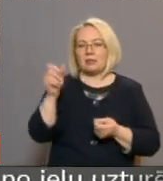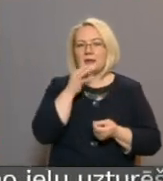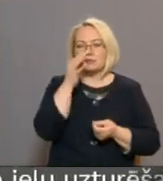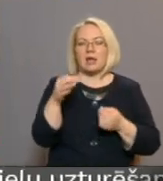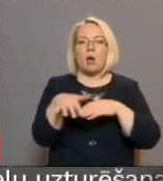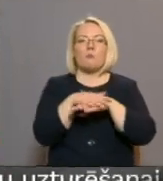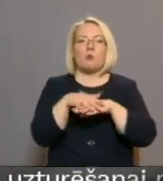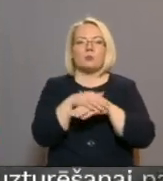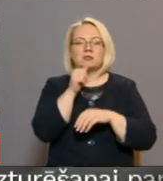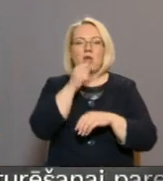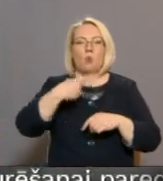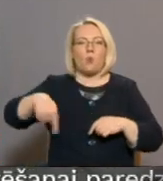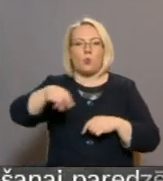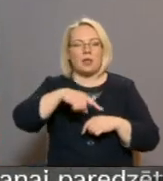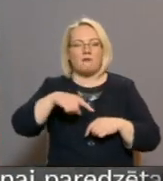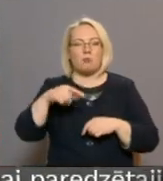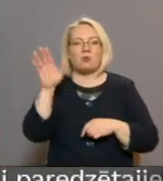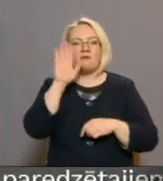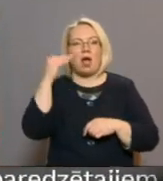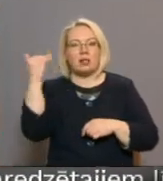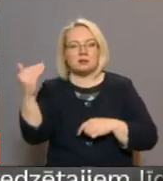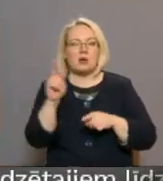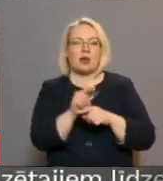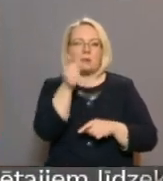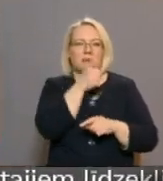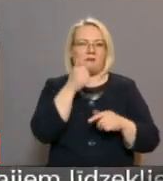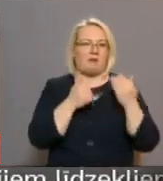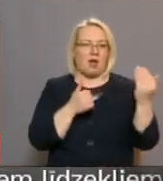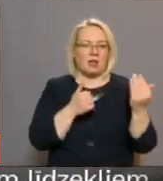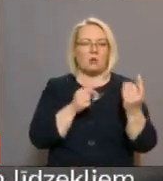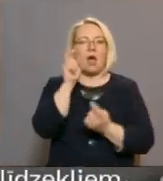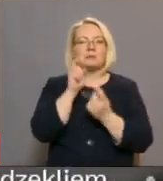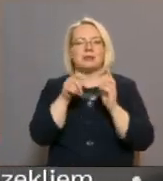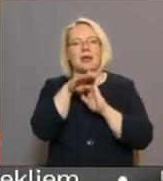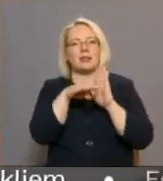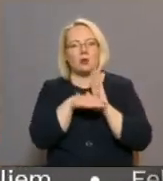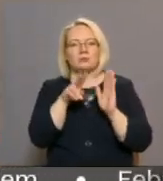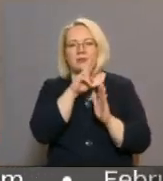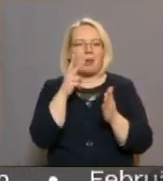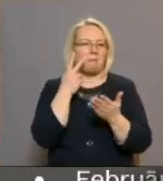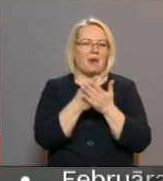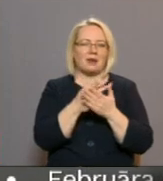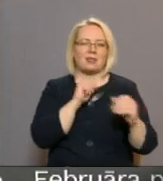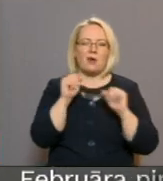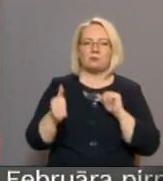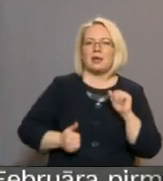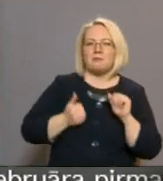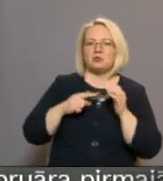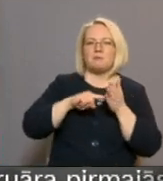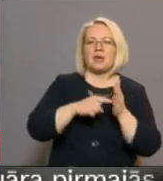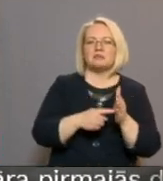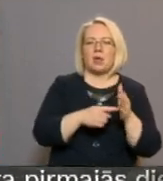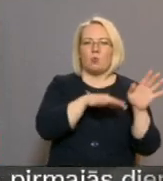publiskie ūdeņi var būt gan valsts, gan privāta personu īpašumā, un apstrīdētā norma nemaz neparec nekustamā īpašuma piespiedu